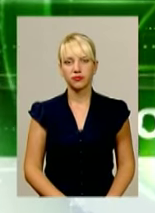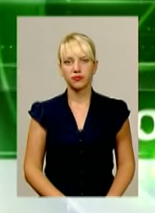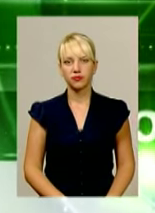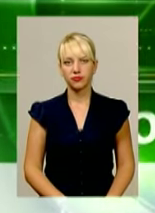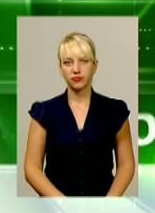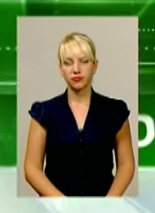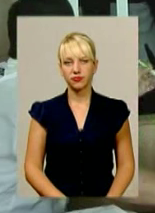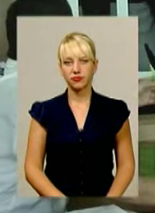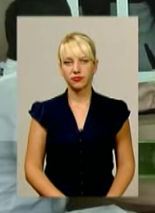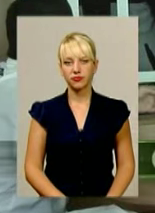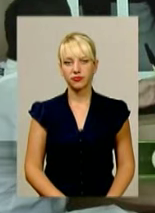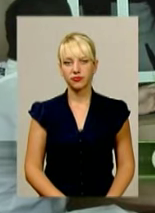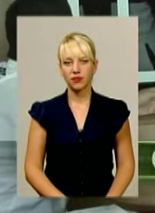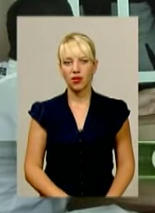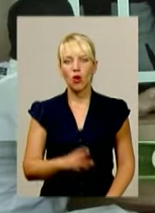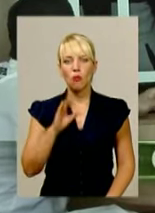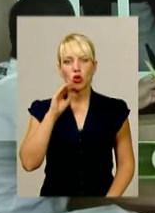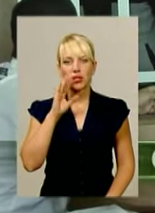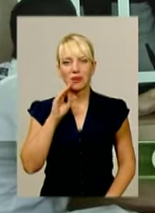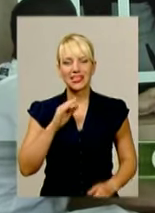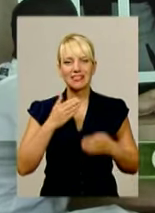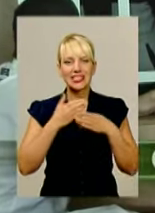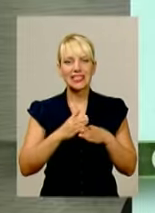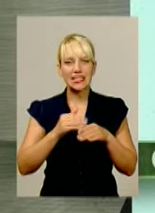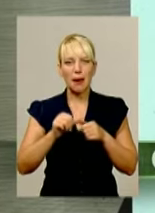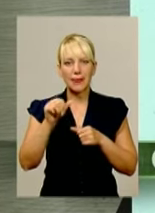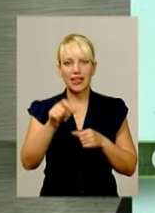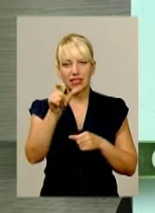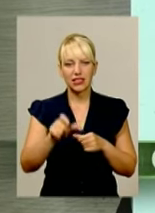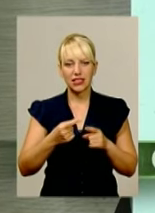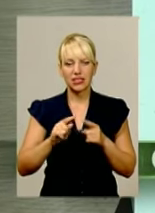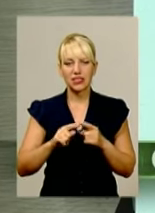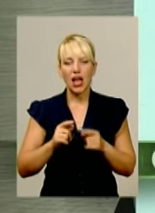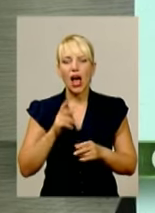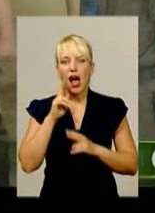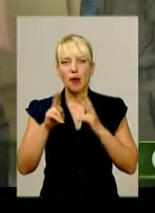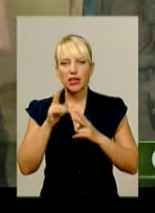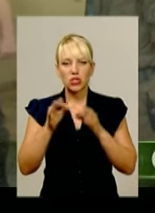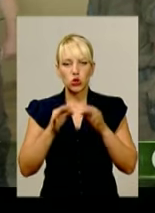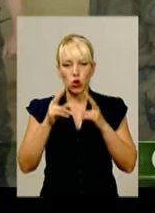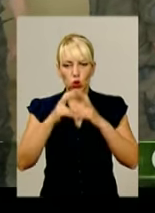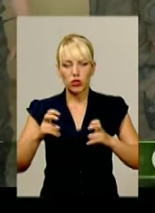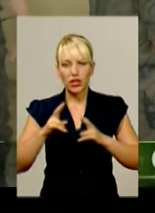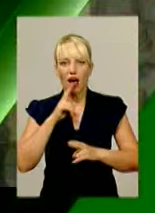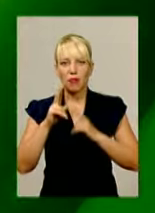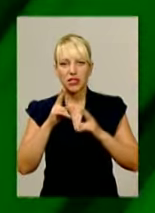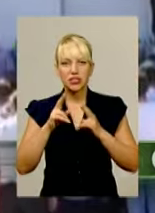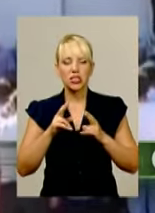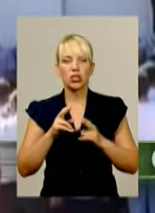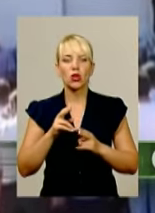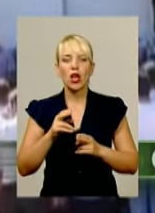Музика Про Шепетівського сепаратиста апеляційний суд Хмельницької області розглядав апеляційну скаргу бойовика.